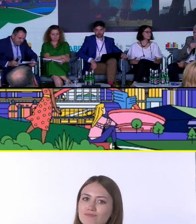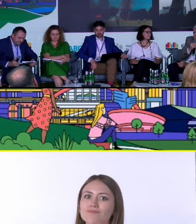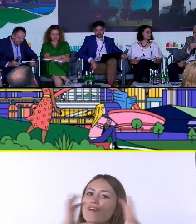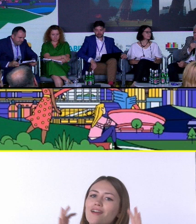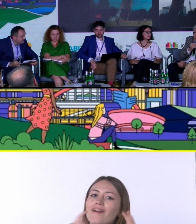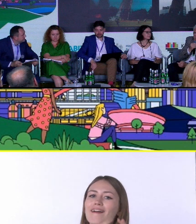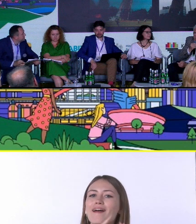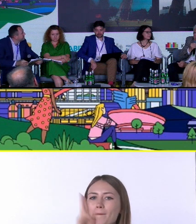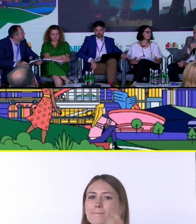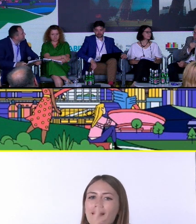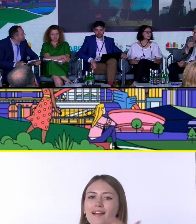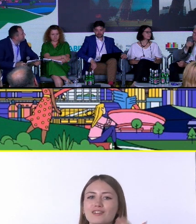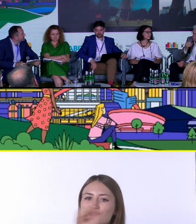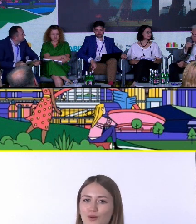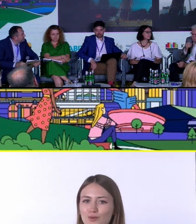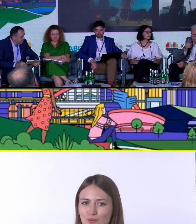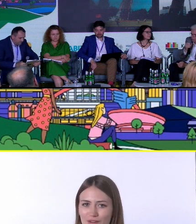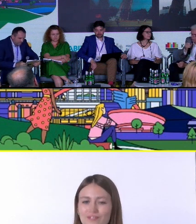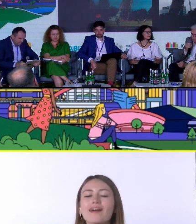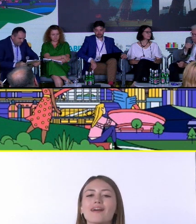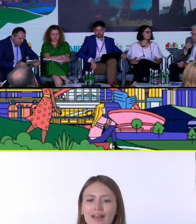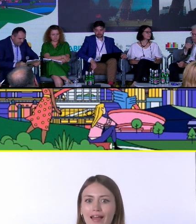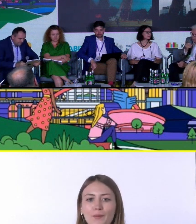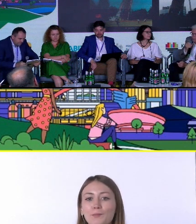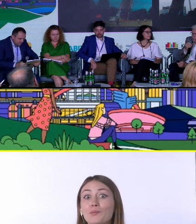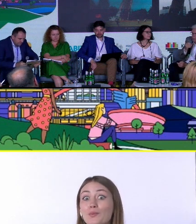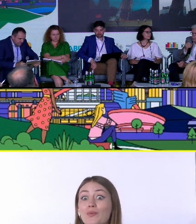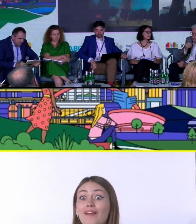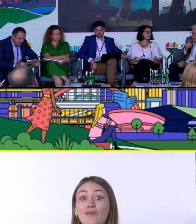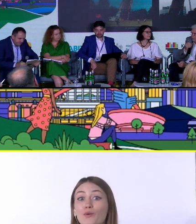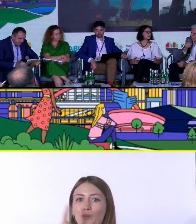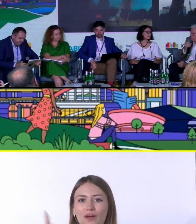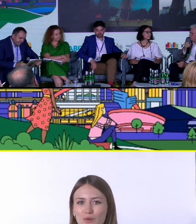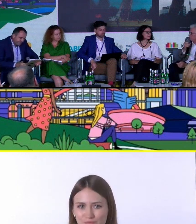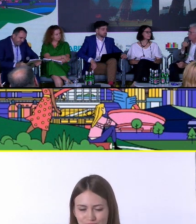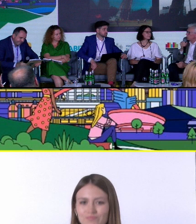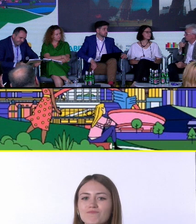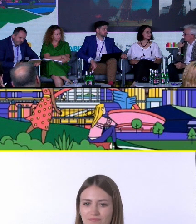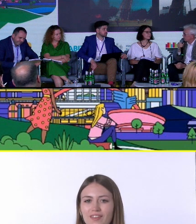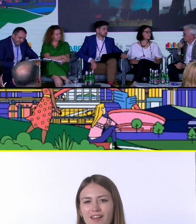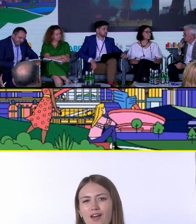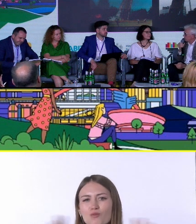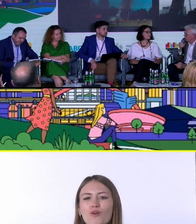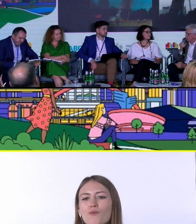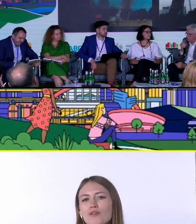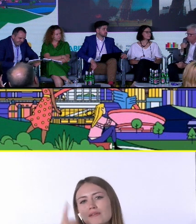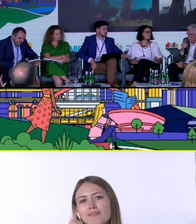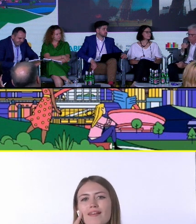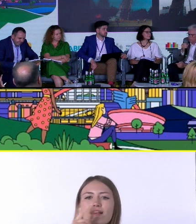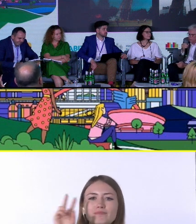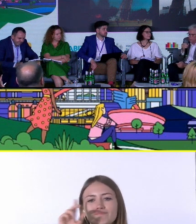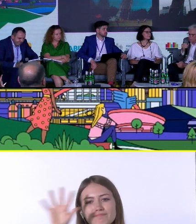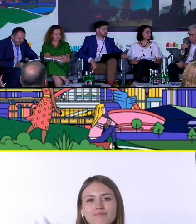malarza wrocławskiego i w końcu co z tego wynikło. A dla wielu to można różnie rozumieć ten pociąg do nieba. Dla mnie to bardzo